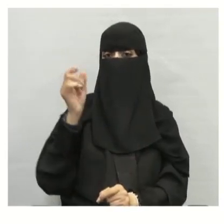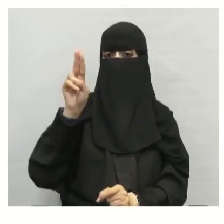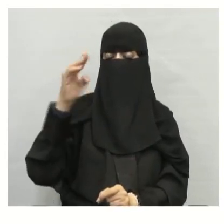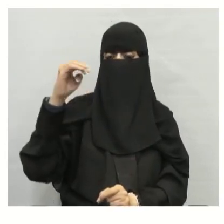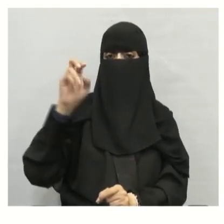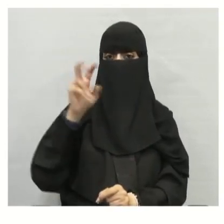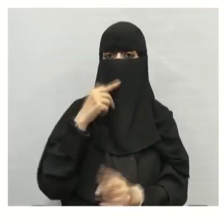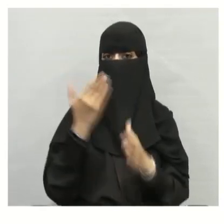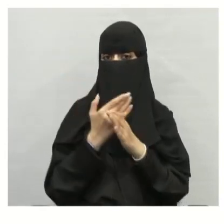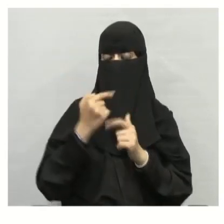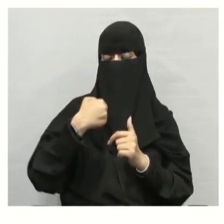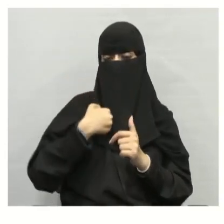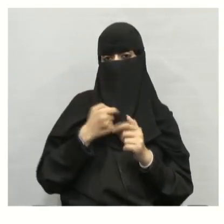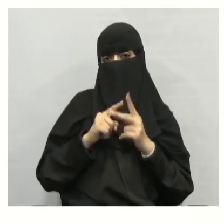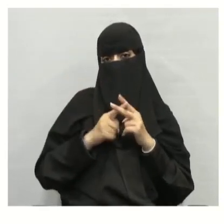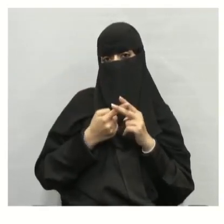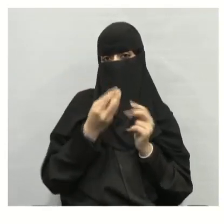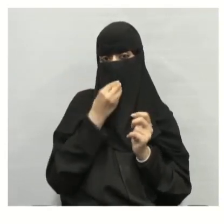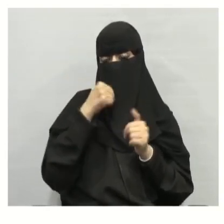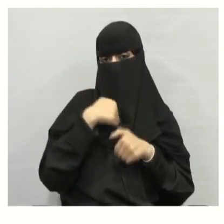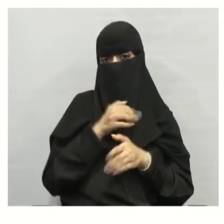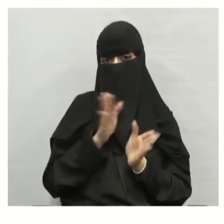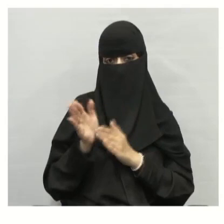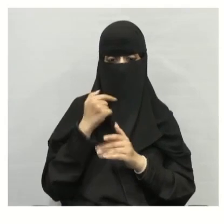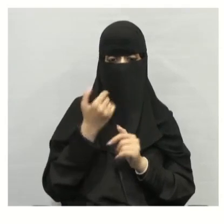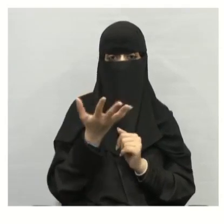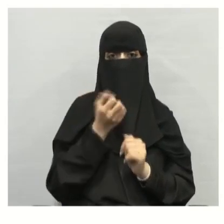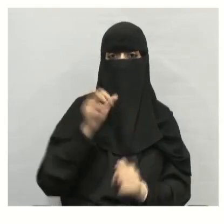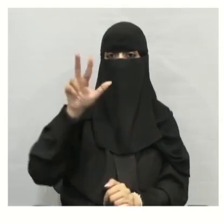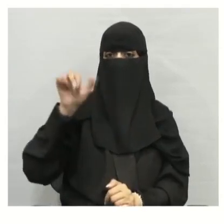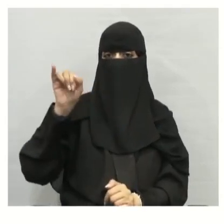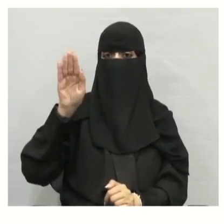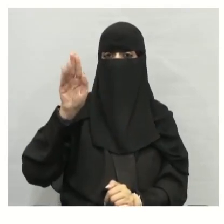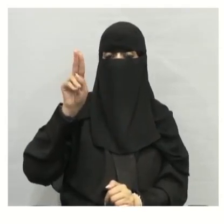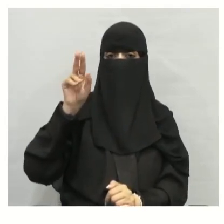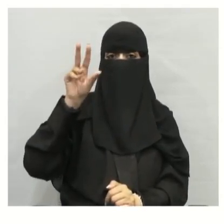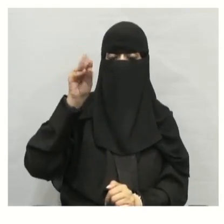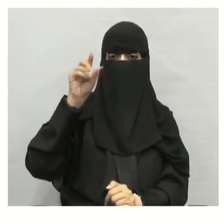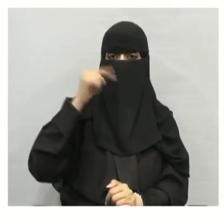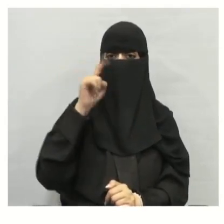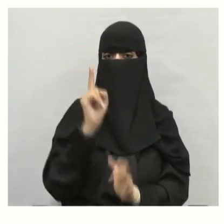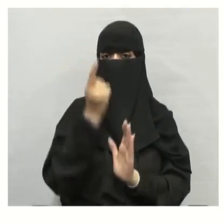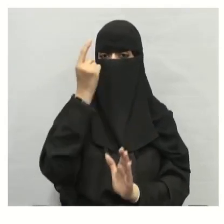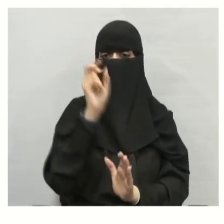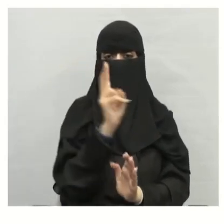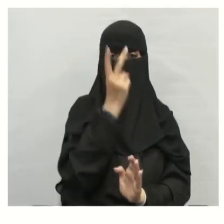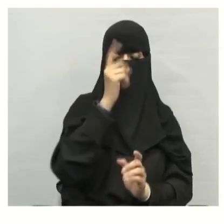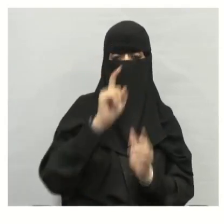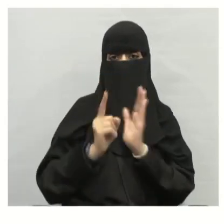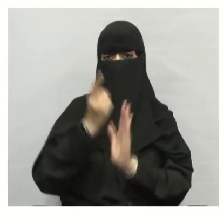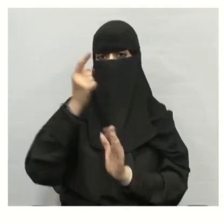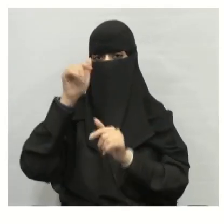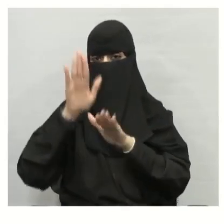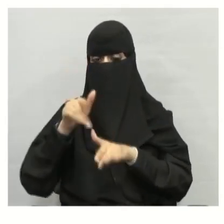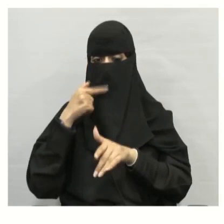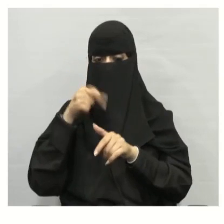غذائها بنفسها بالنسبة للمستهلكات لدينا مثلاً المستهلك أول ومستهلك ثاني المستهلك الأول مثلاً في